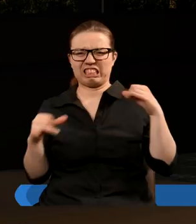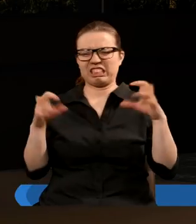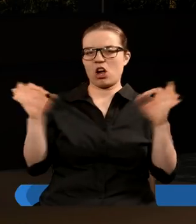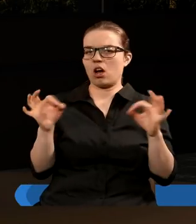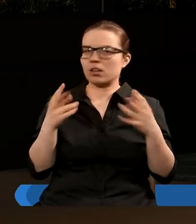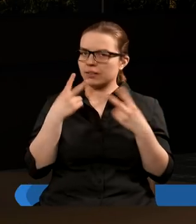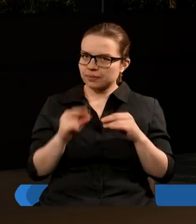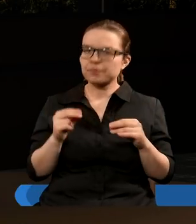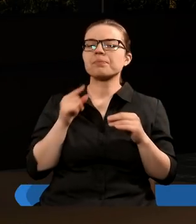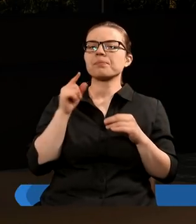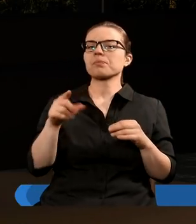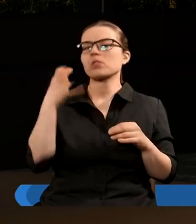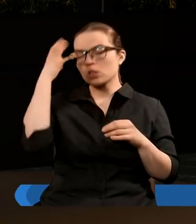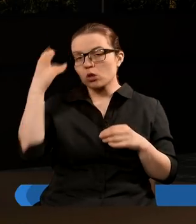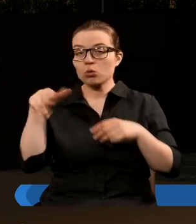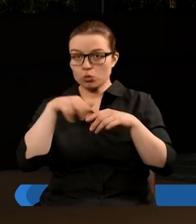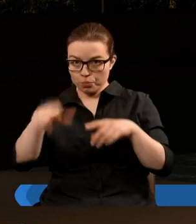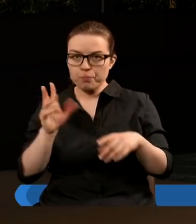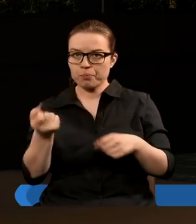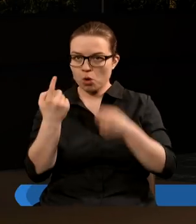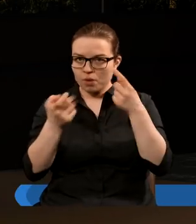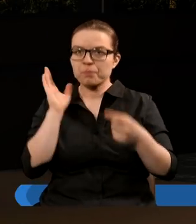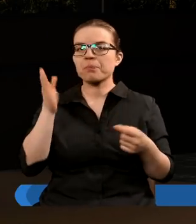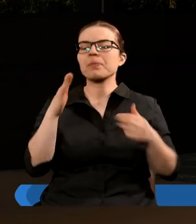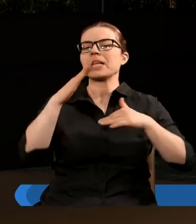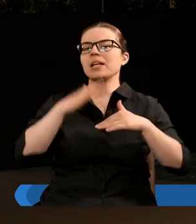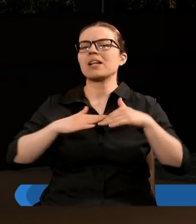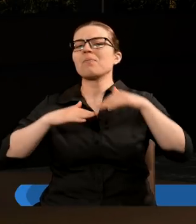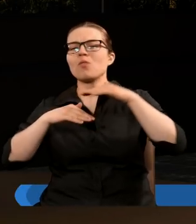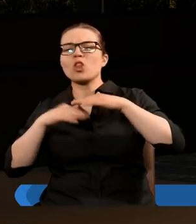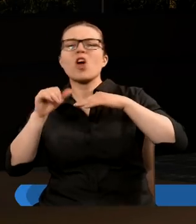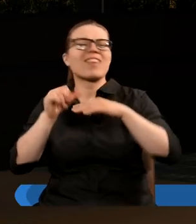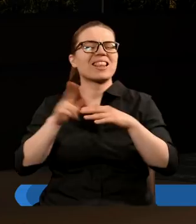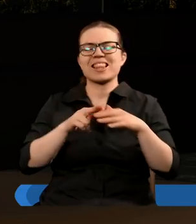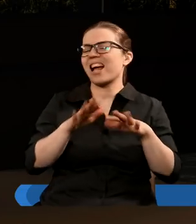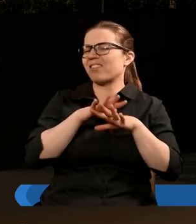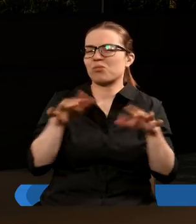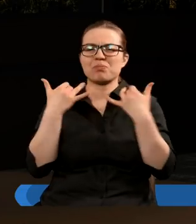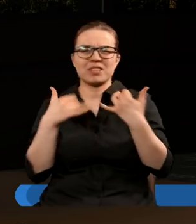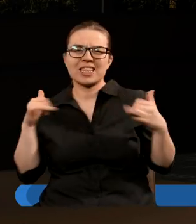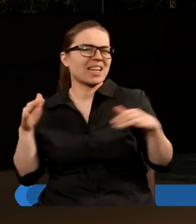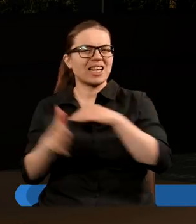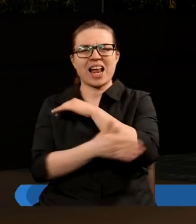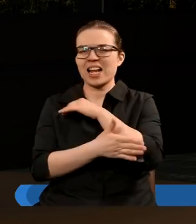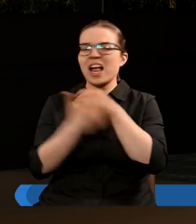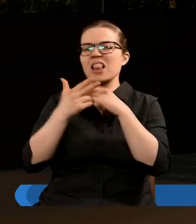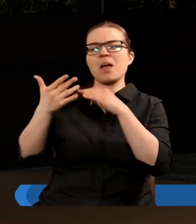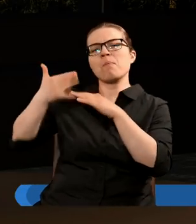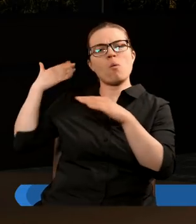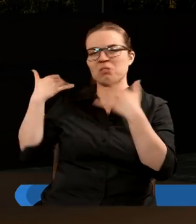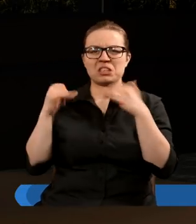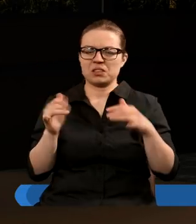czy królestwo, które tutaj się pojawia, jest zbudowane na zupełnie innych zasadach niż wszystkie poprzednie. I